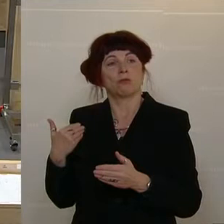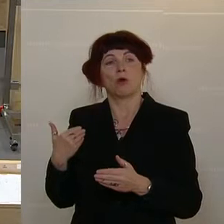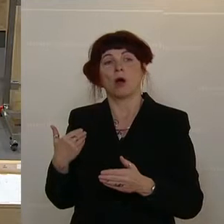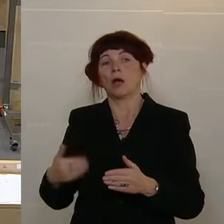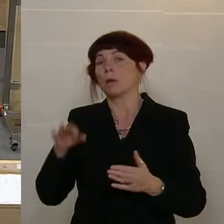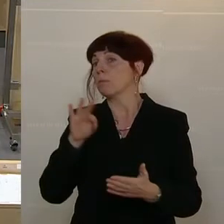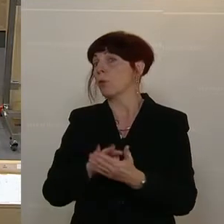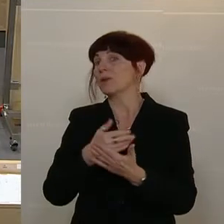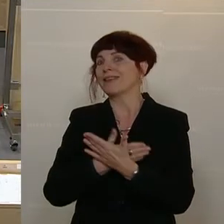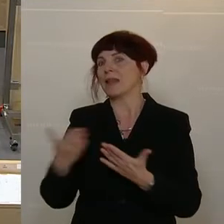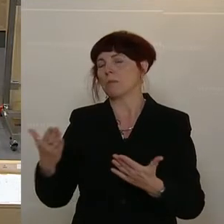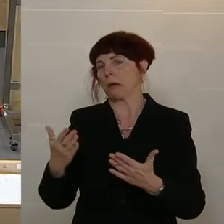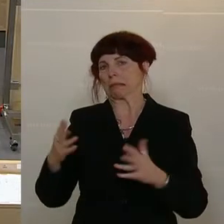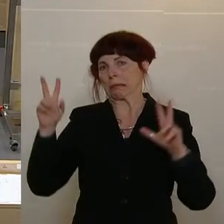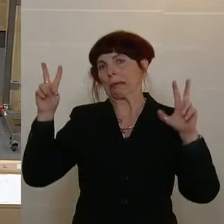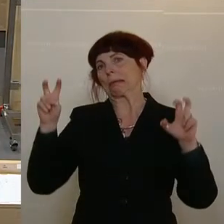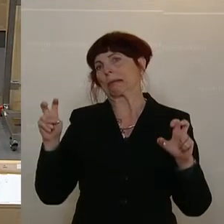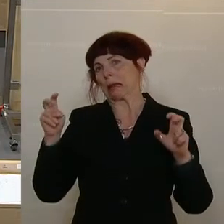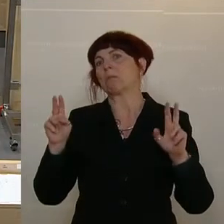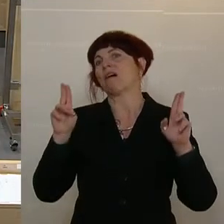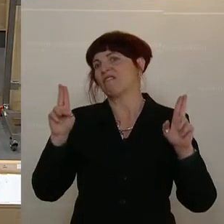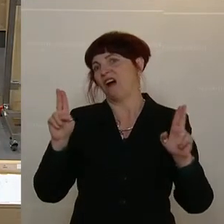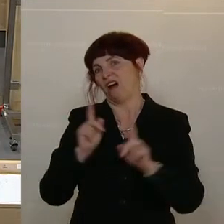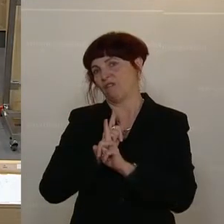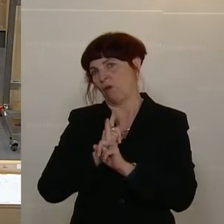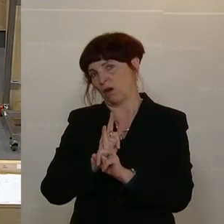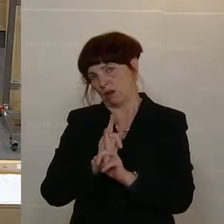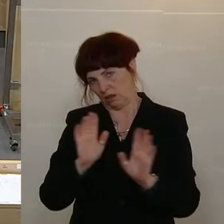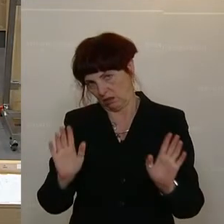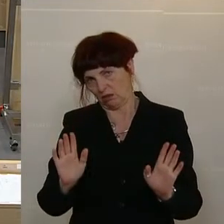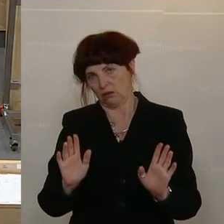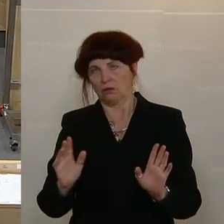gesprochen, also da wird mir das ja hoffentlich jetzt nicht vorwerfen. Ja,